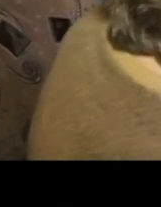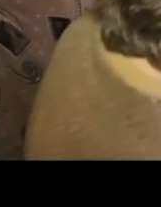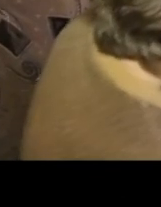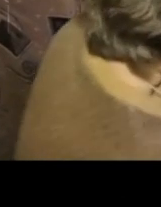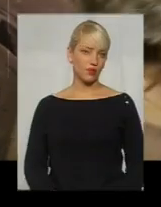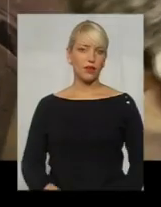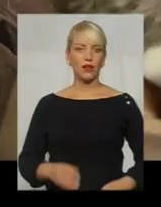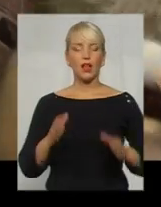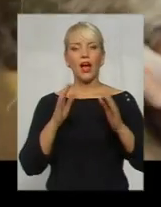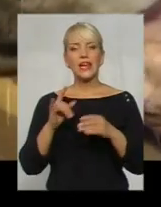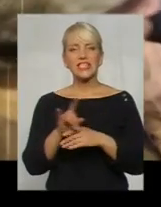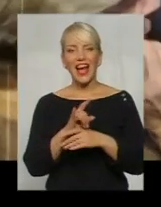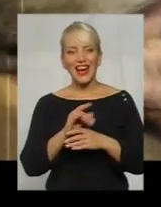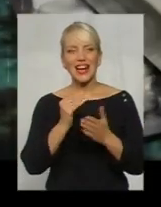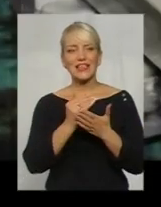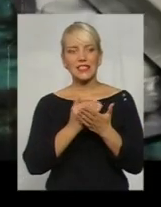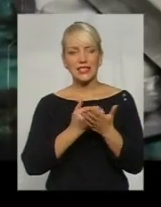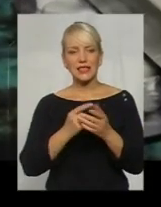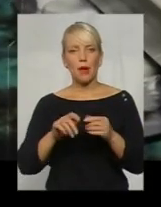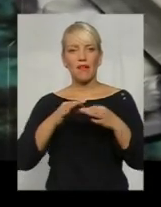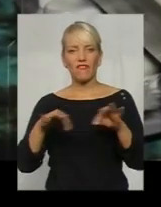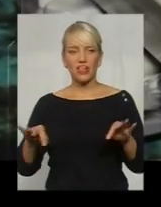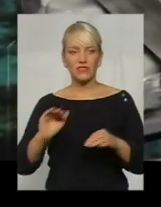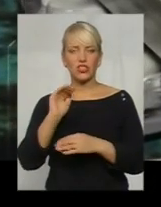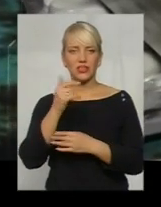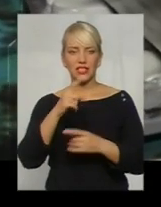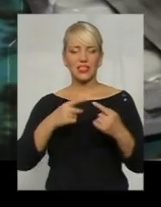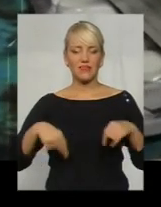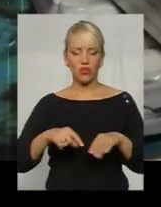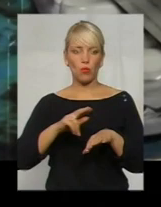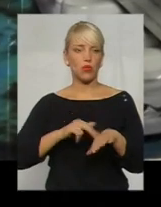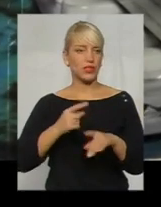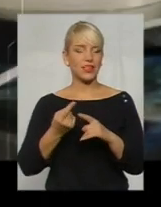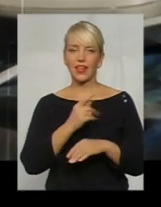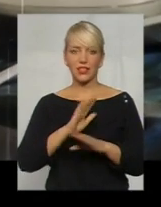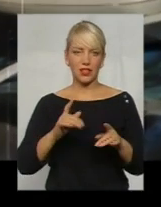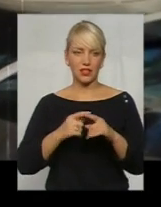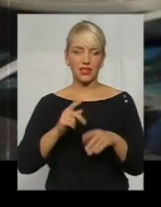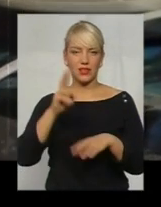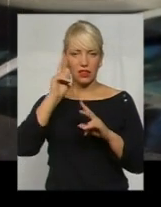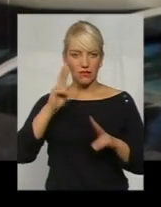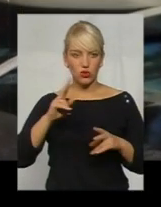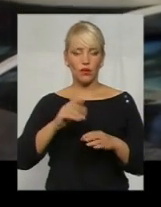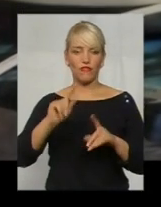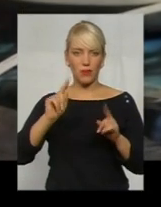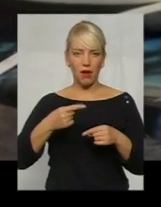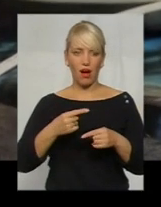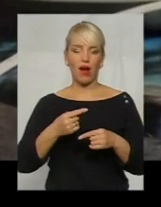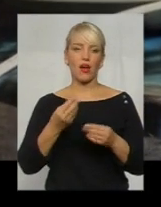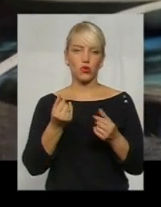Але шахрайська схема із визволення дитини із відділку поліції не єдина. Невідомі вимагають кровнозаробленій,